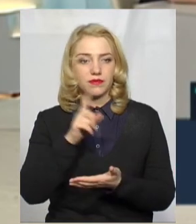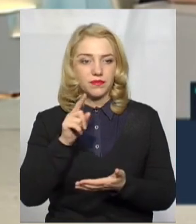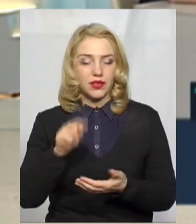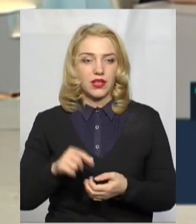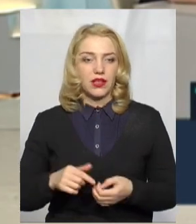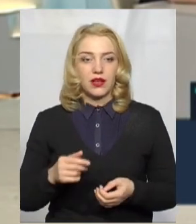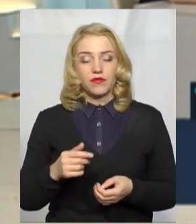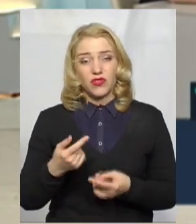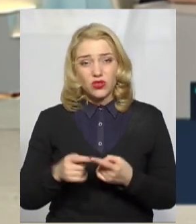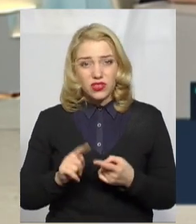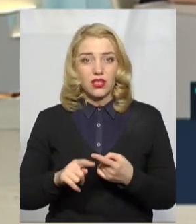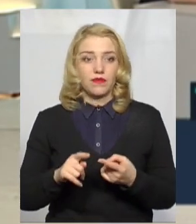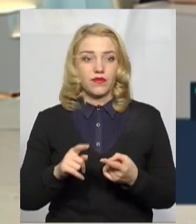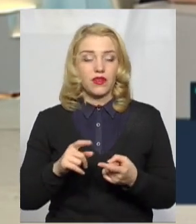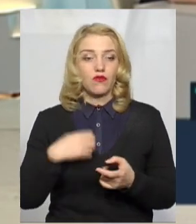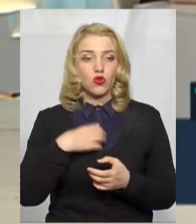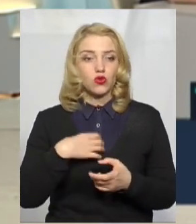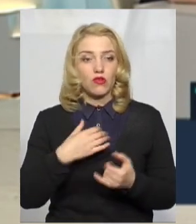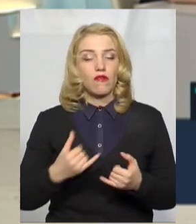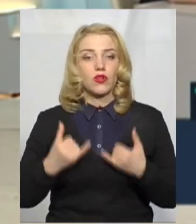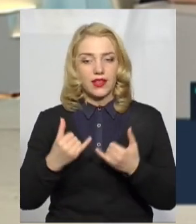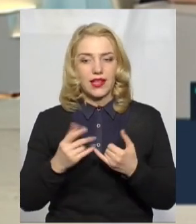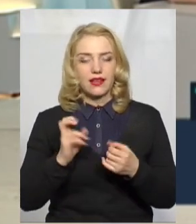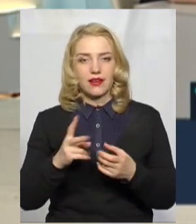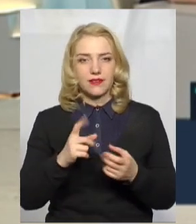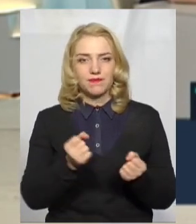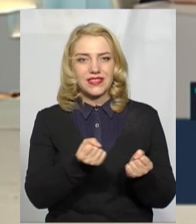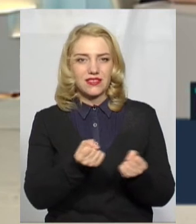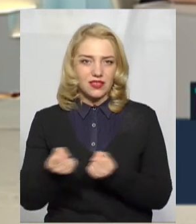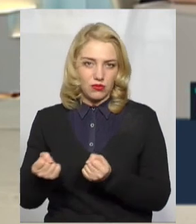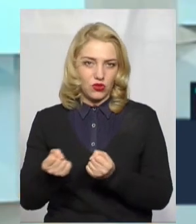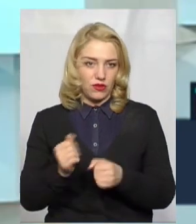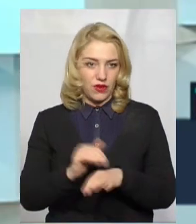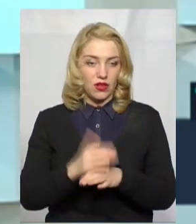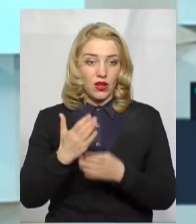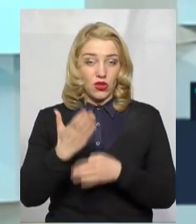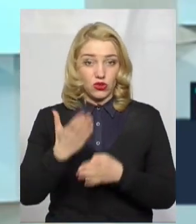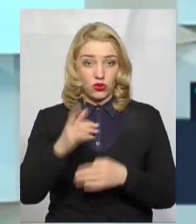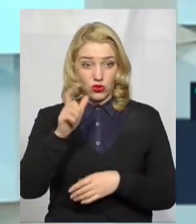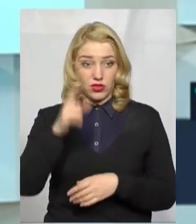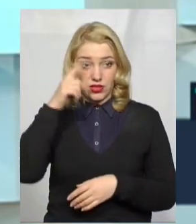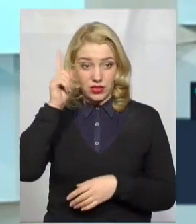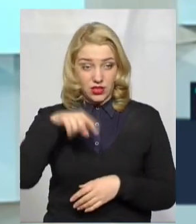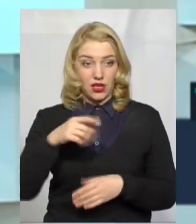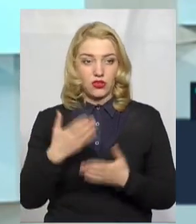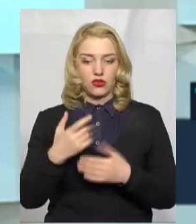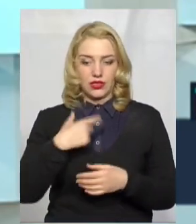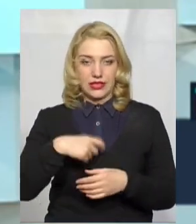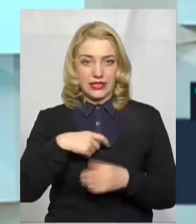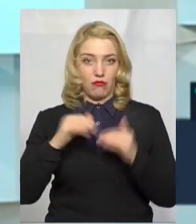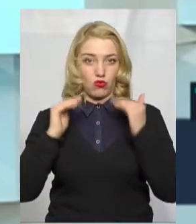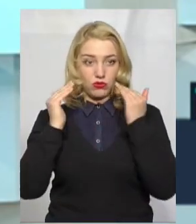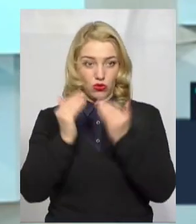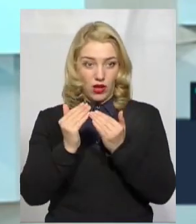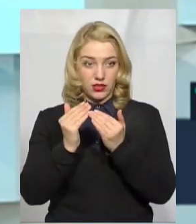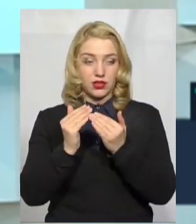Ні, ну, в основному це для такий стримуючий фактор. Тому що, коли людина знає, що вона знаходиться на самій зляці, і